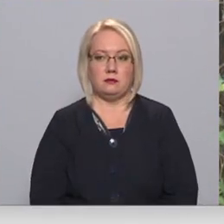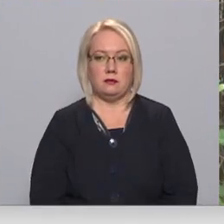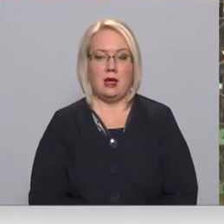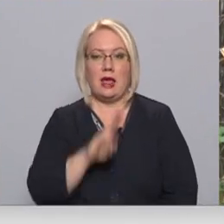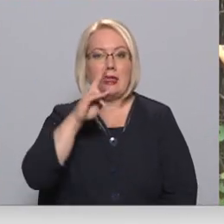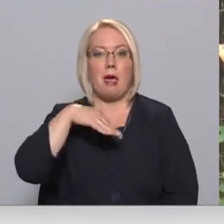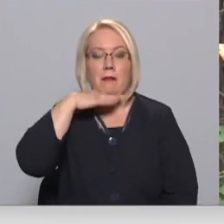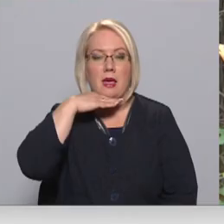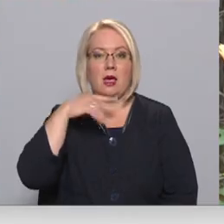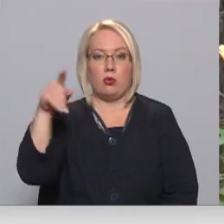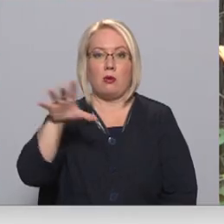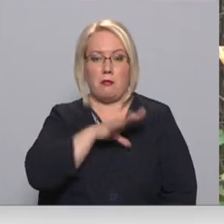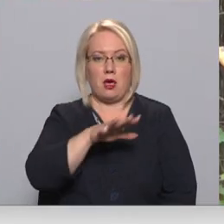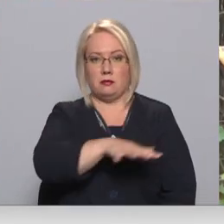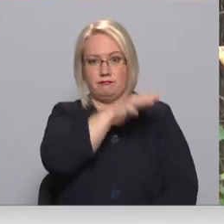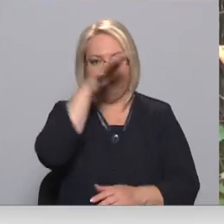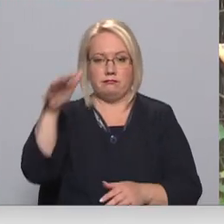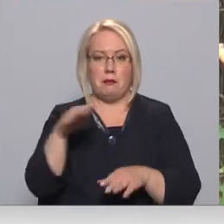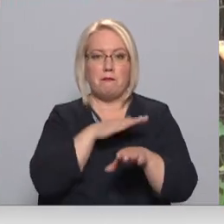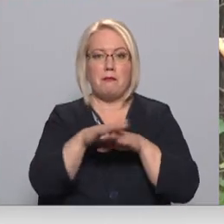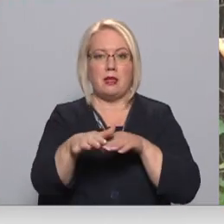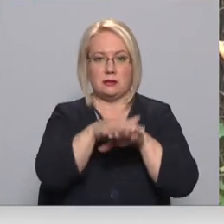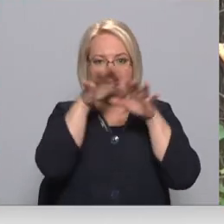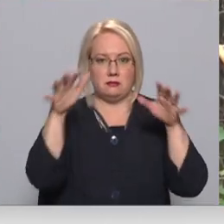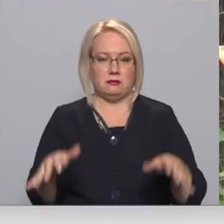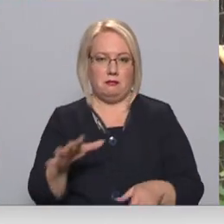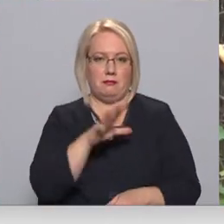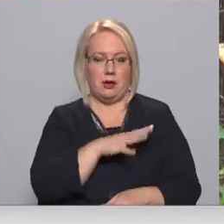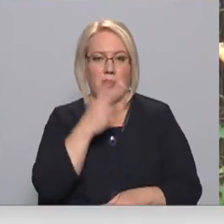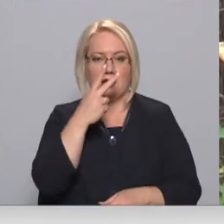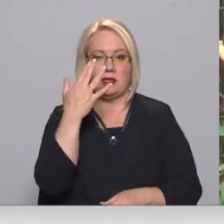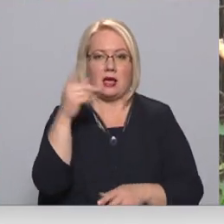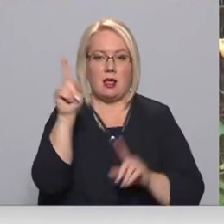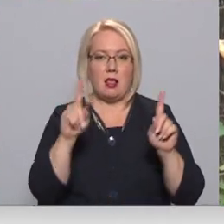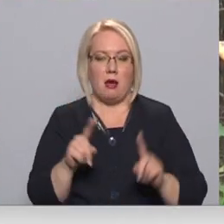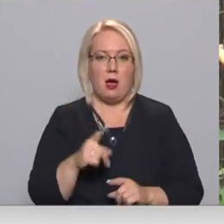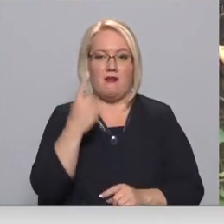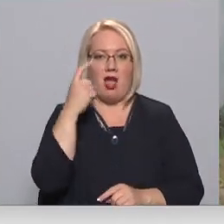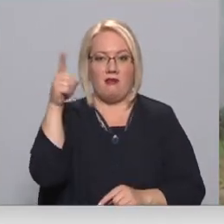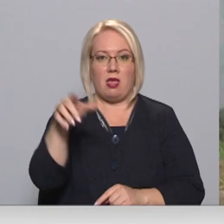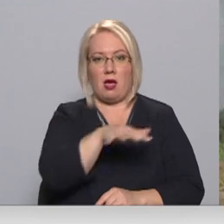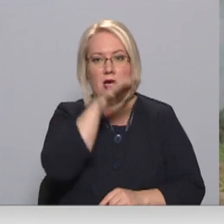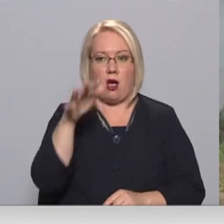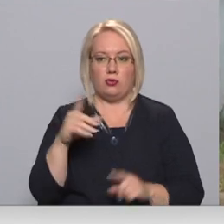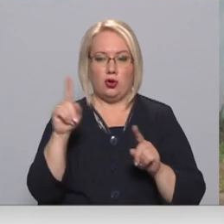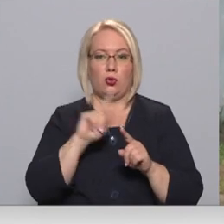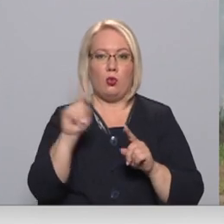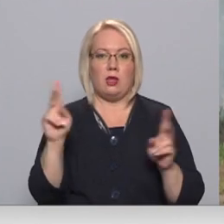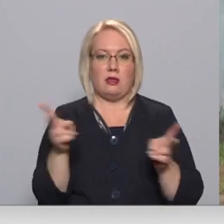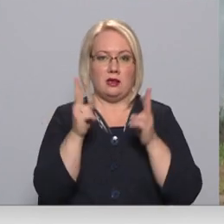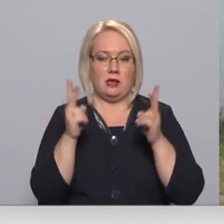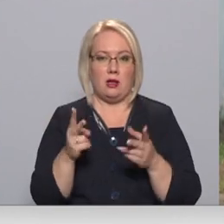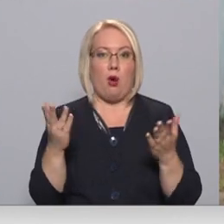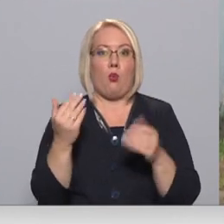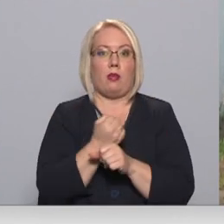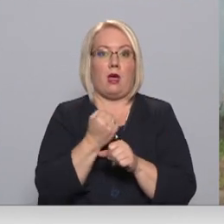Nepietika tur, tur arī bija pilns, šitai viss ir pilns. Tas redzēt, cik lapos. Rēk, kur man vēl viena kaudze ir, tur ir dedzināšo. Nu,